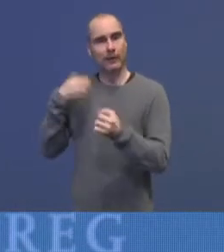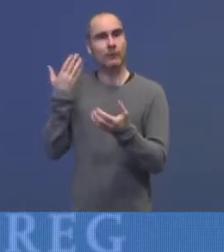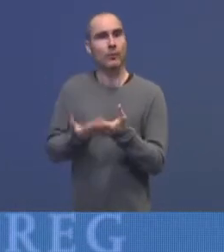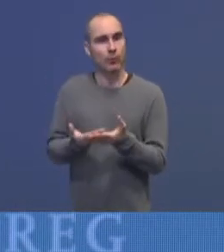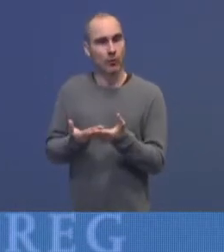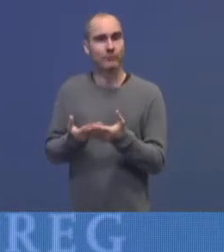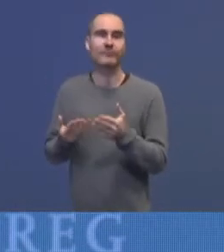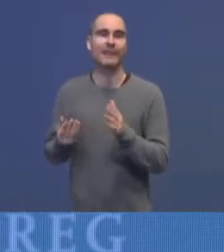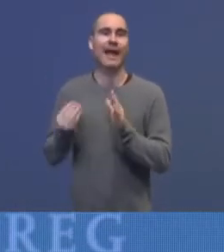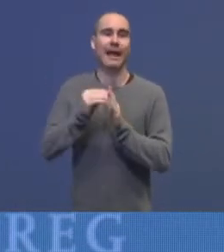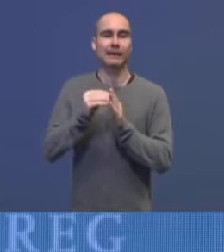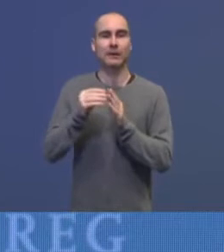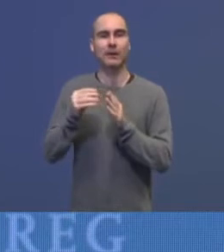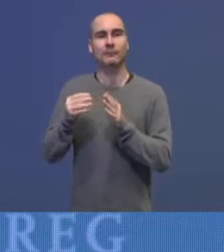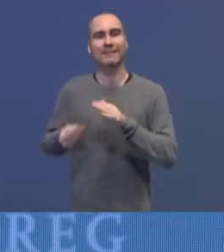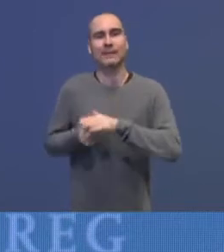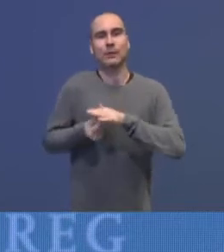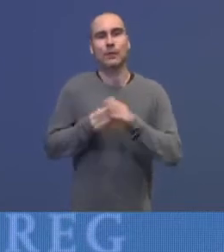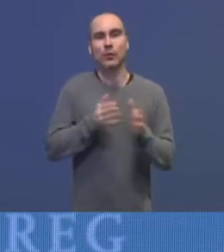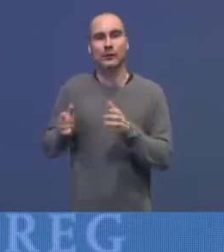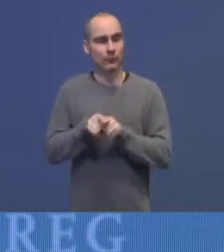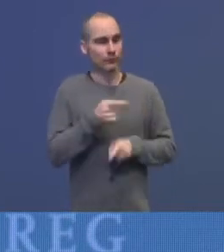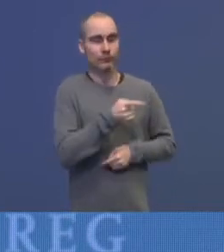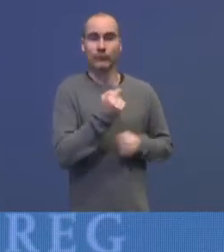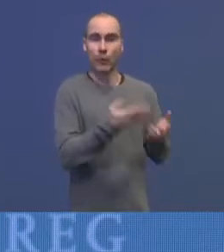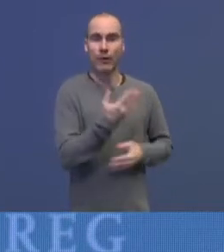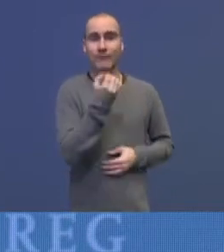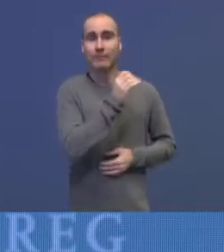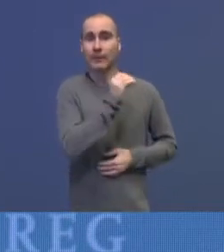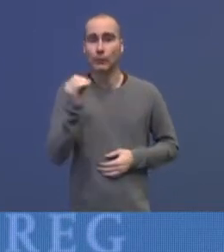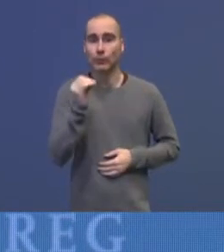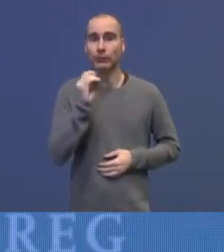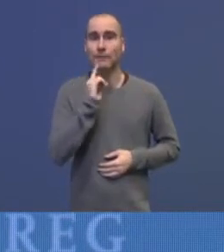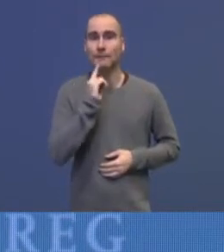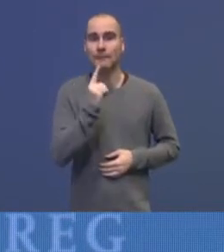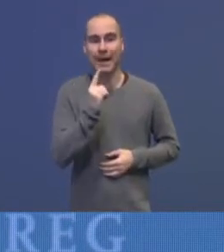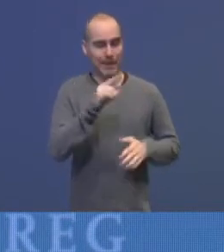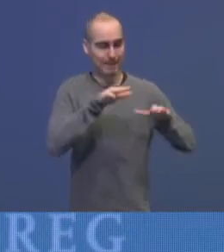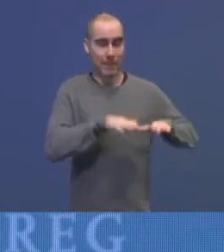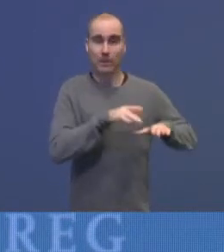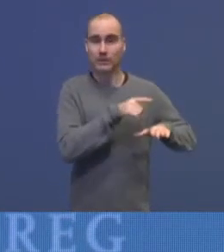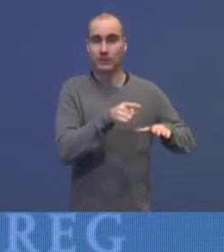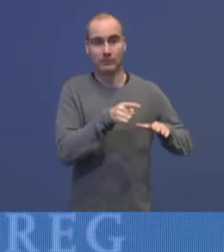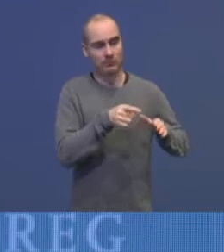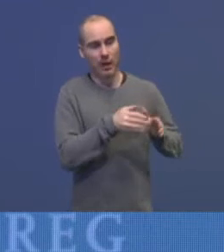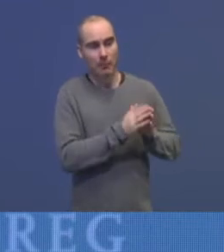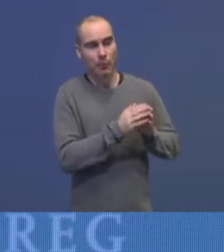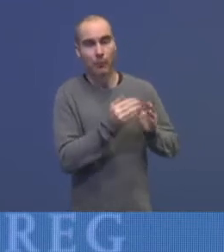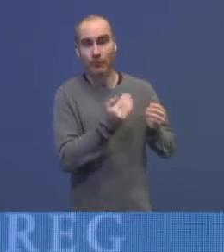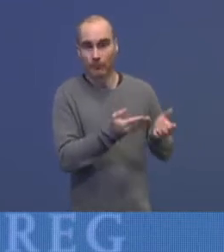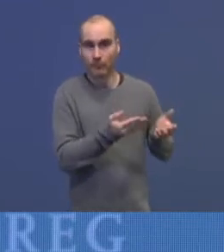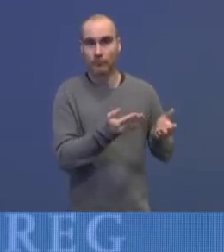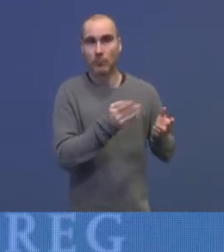en ekstra tilskuddsordning, hvor kommunene får utbetalt 50 000 kroner i kompensasjon for hver plass de er anmodet om, og har stilt